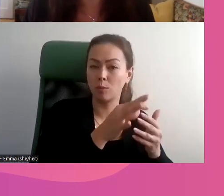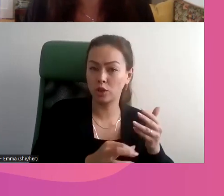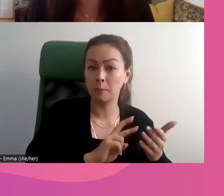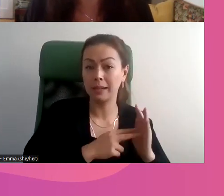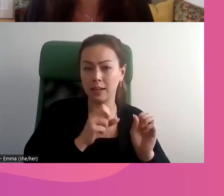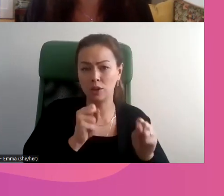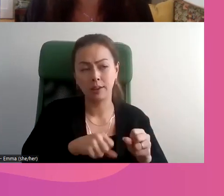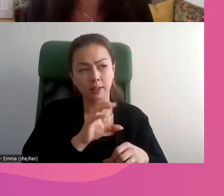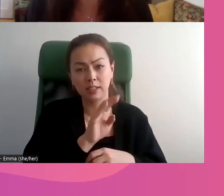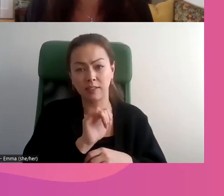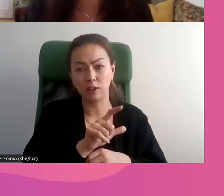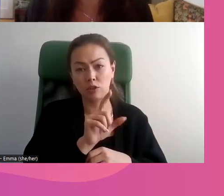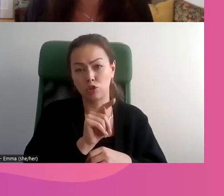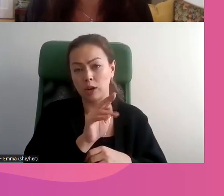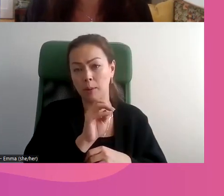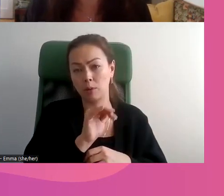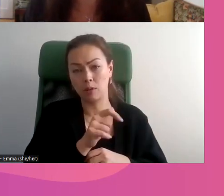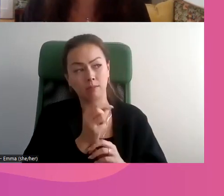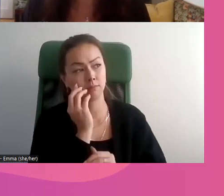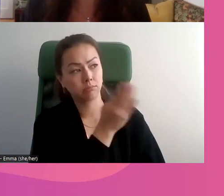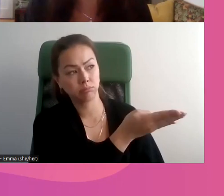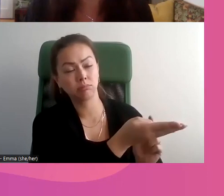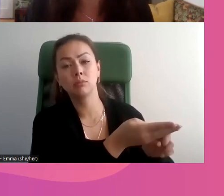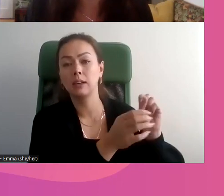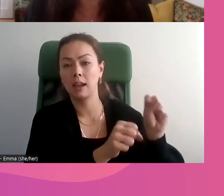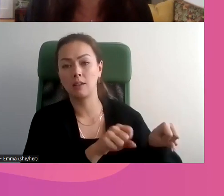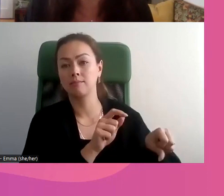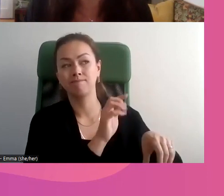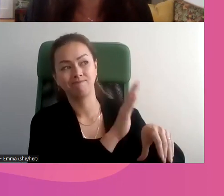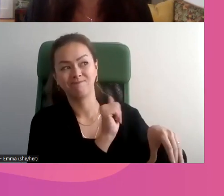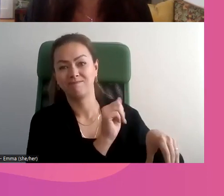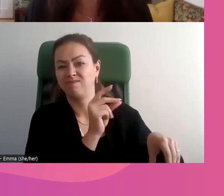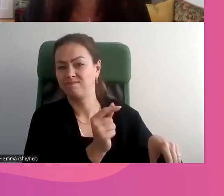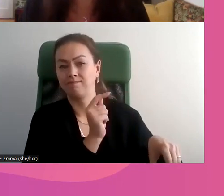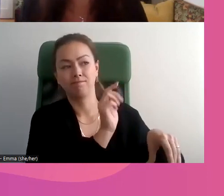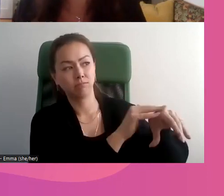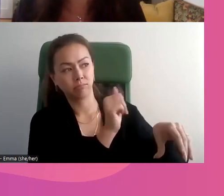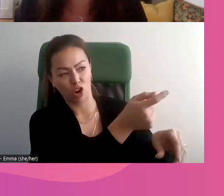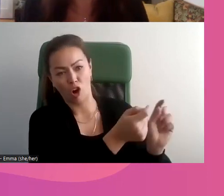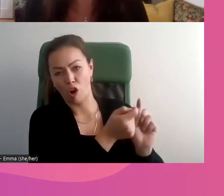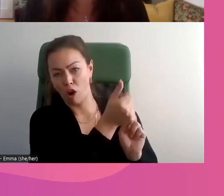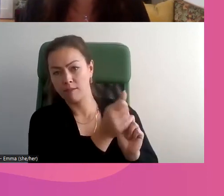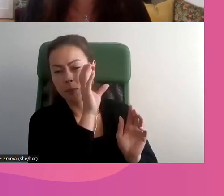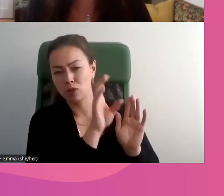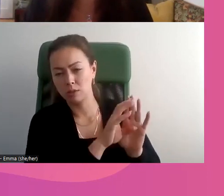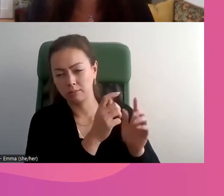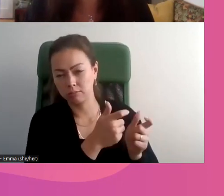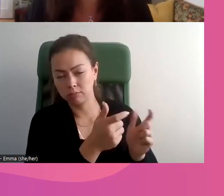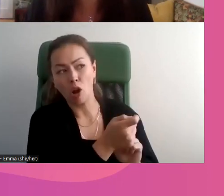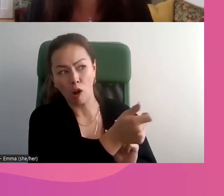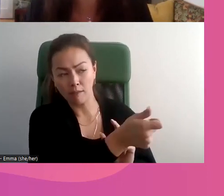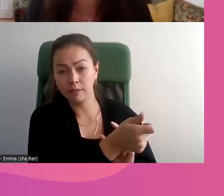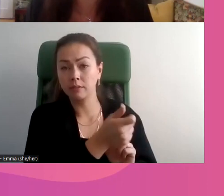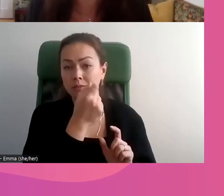Ou plutôt, heureusement, en Colombie-Britannique, il y a un processus éclair où